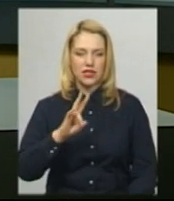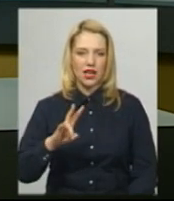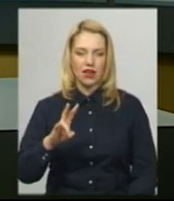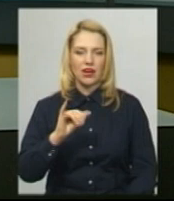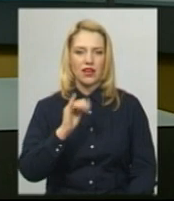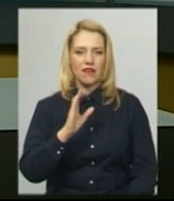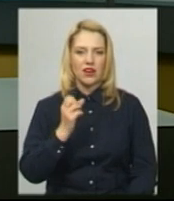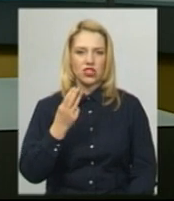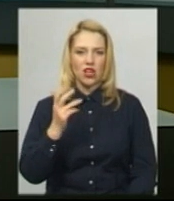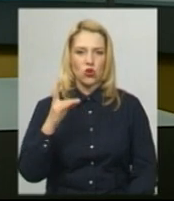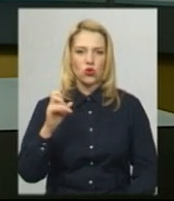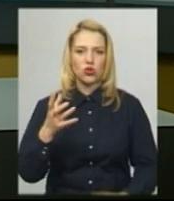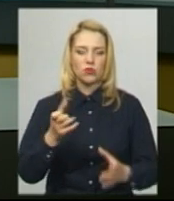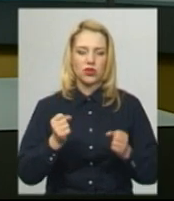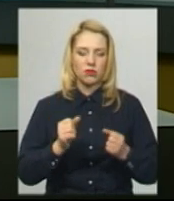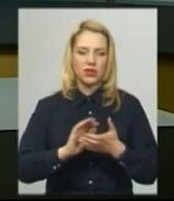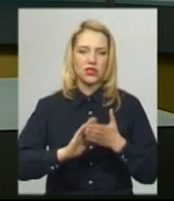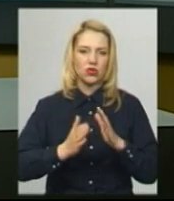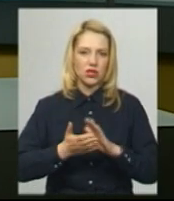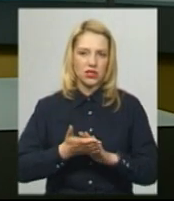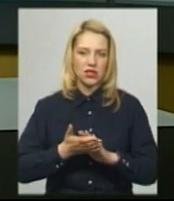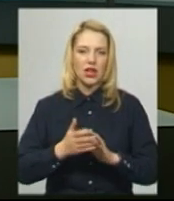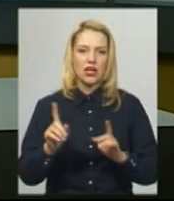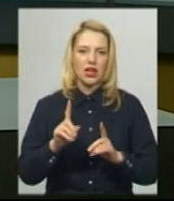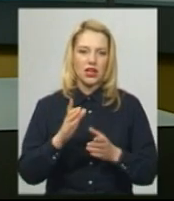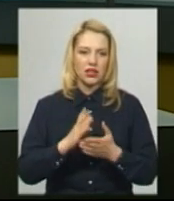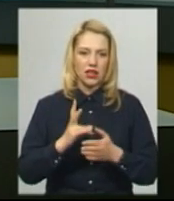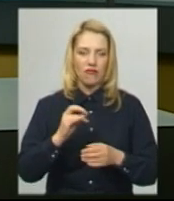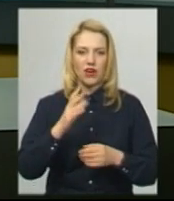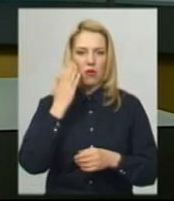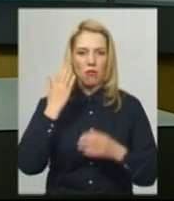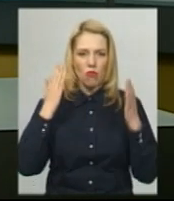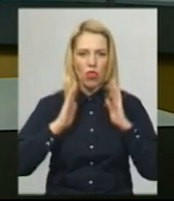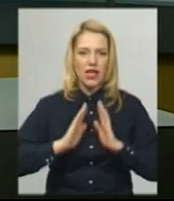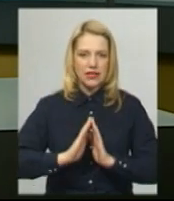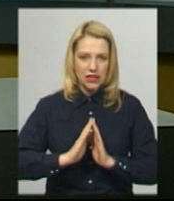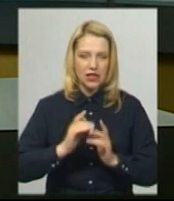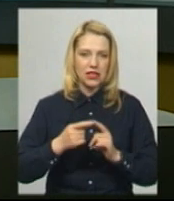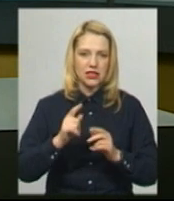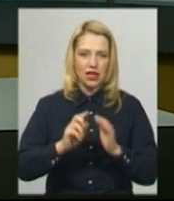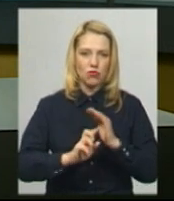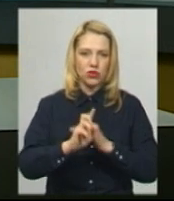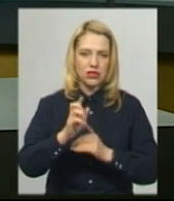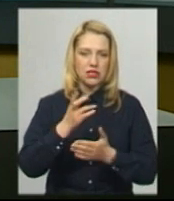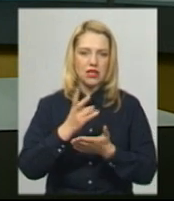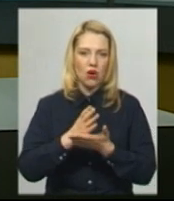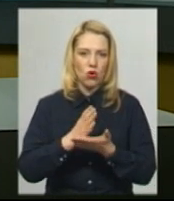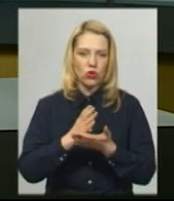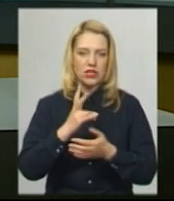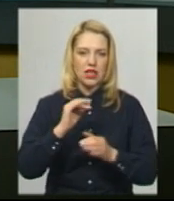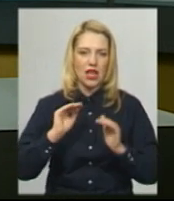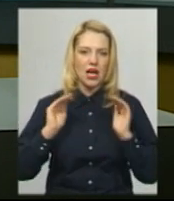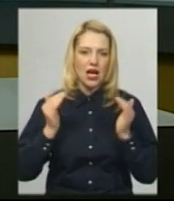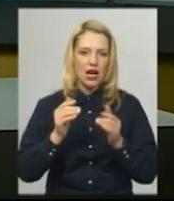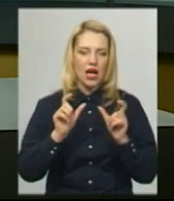отримати коментар щодо ситуації, яка наразі склалася у монастирі. За його словами, монастир знаходиться на карантині та закритий для